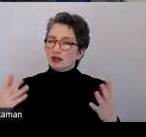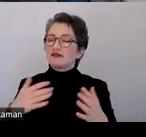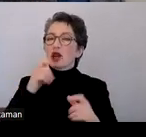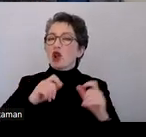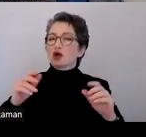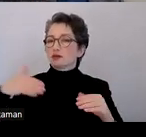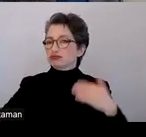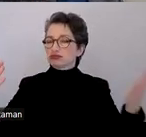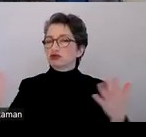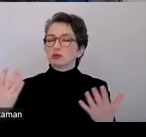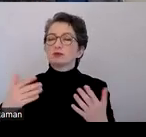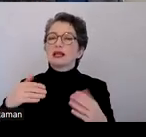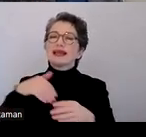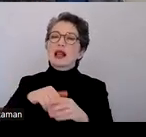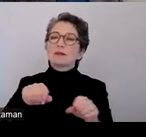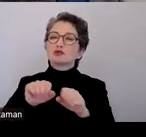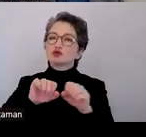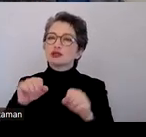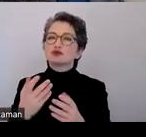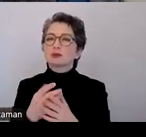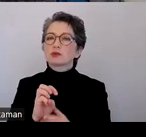und dann können mehrere daran arbeiten.